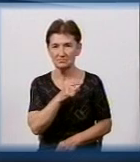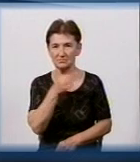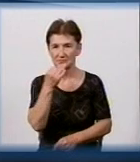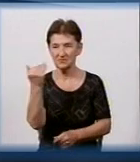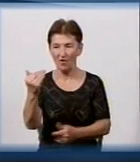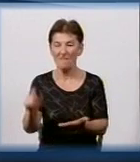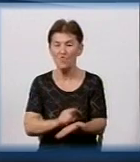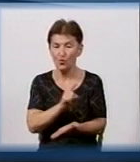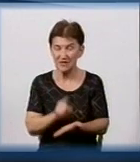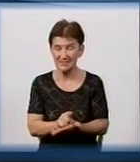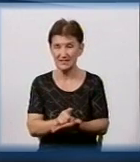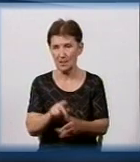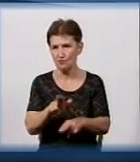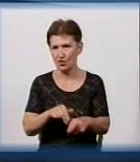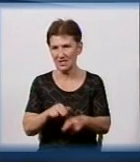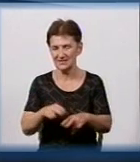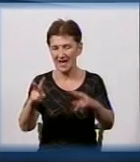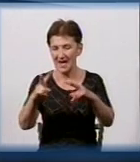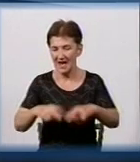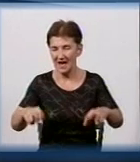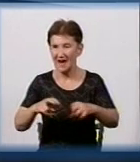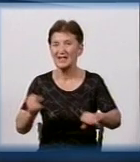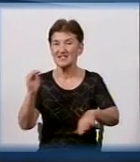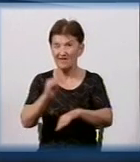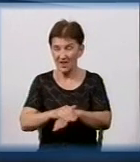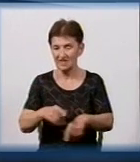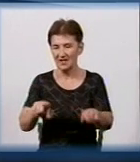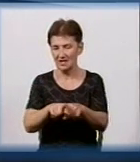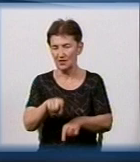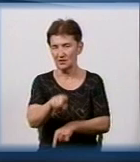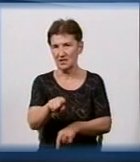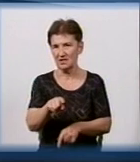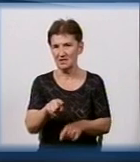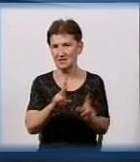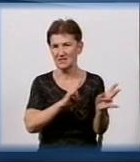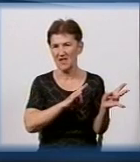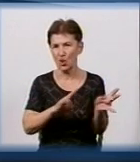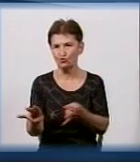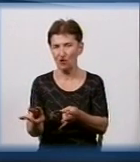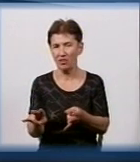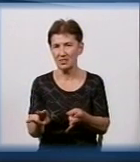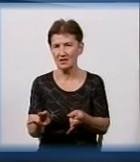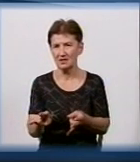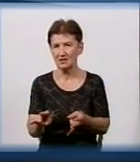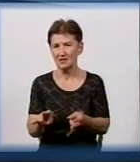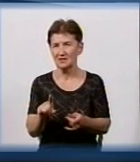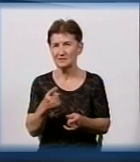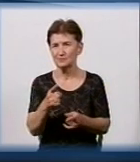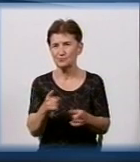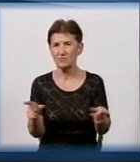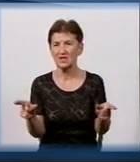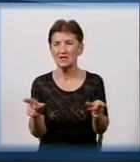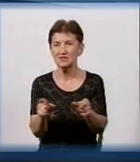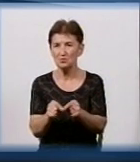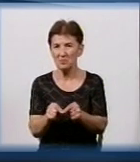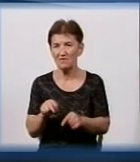поліції розкривати такі злочини чи виявляти цих людей. Власне, чому співпрацює поліція з вами,